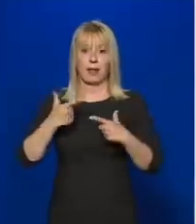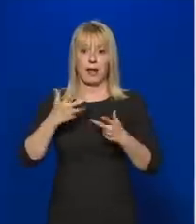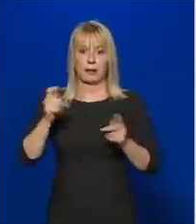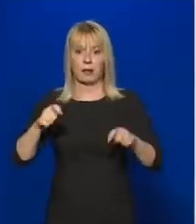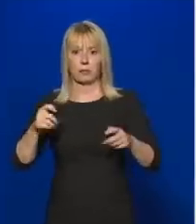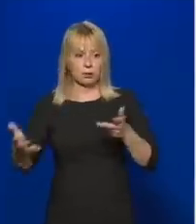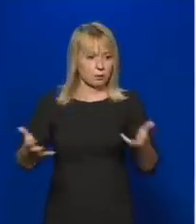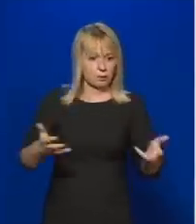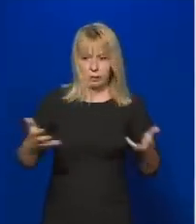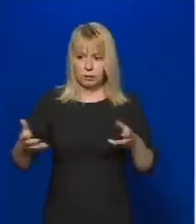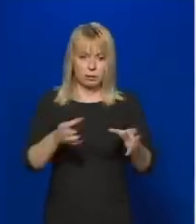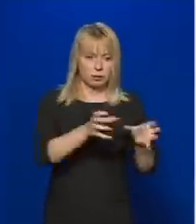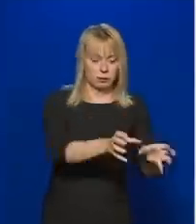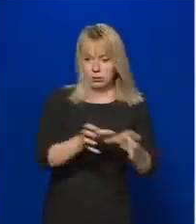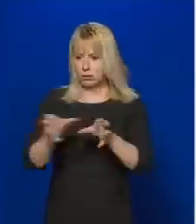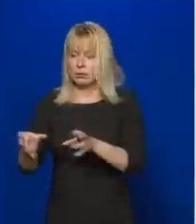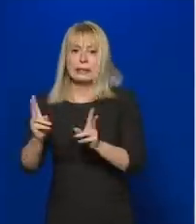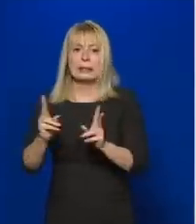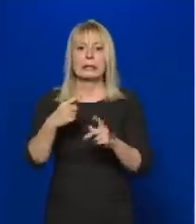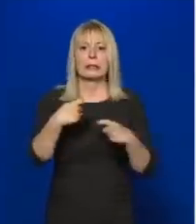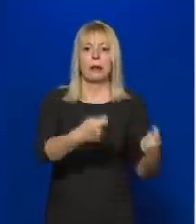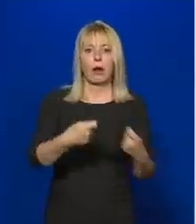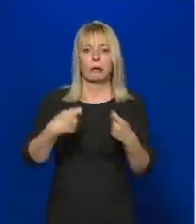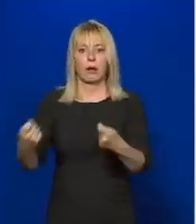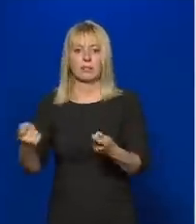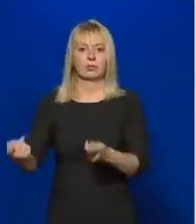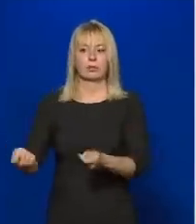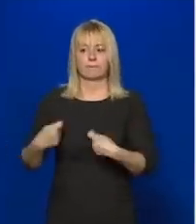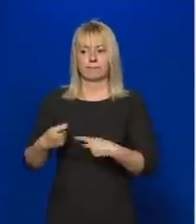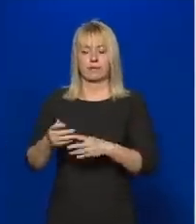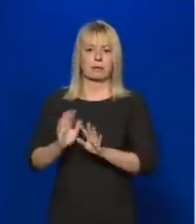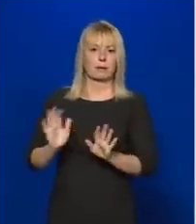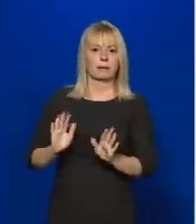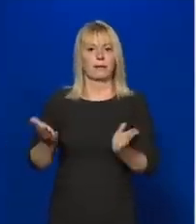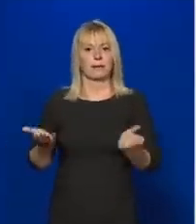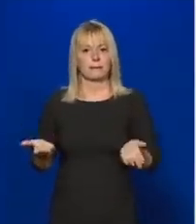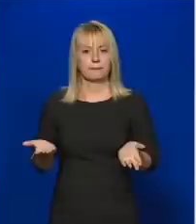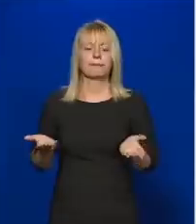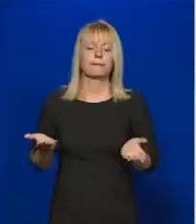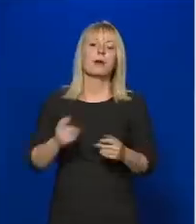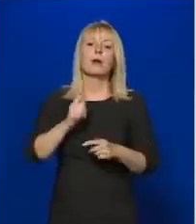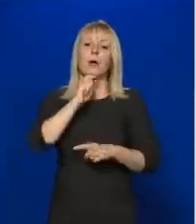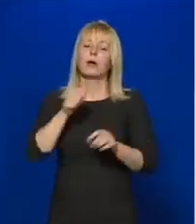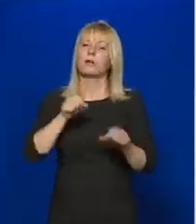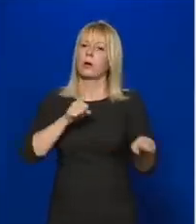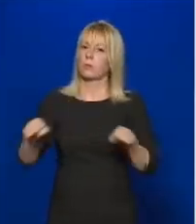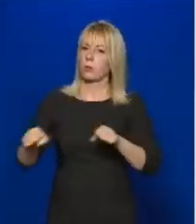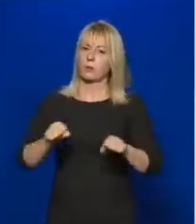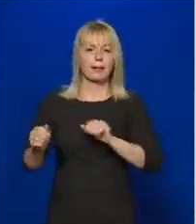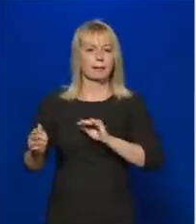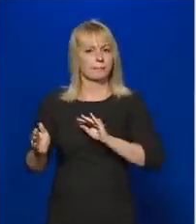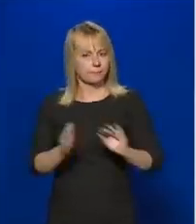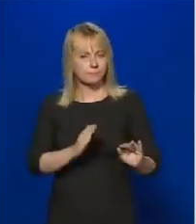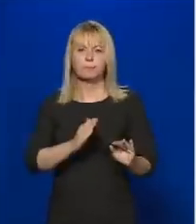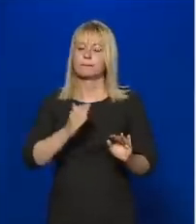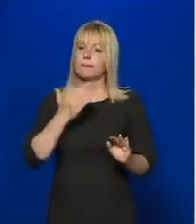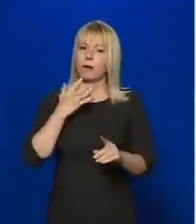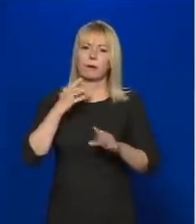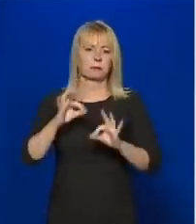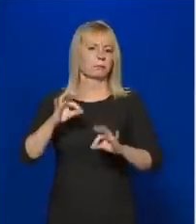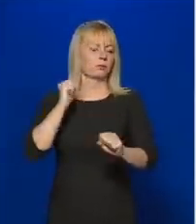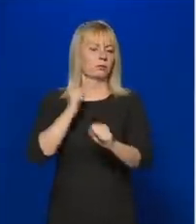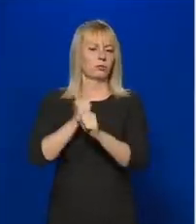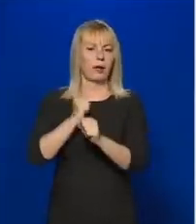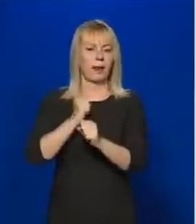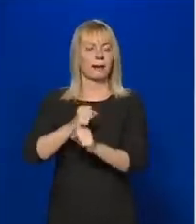választani, hogy ki az, akit lélegeztetőgépre kapcsol, és ki az, akit nem. Tehát a magyar kormány ebben a helyzetben csak úgy cselekedhetett, és úgy is